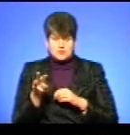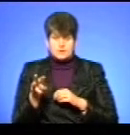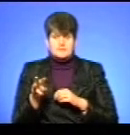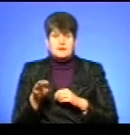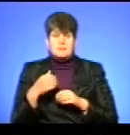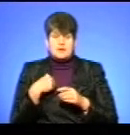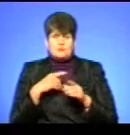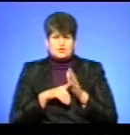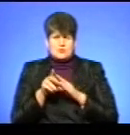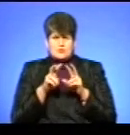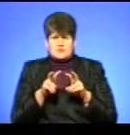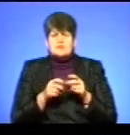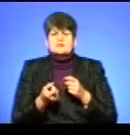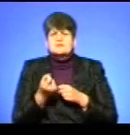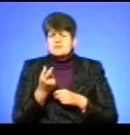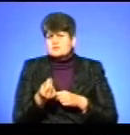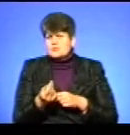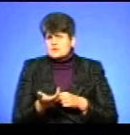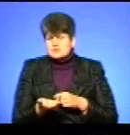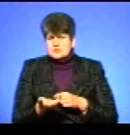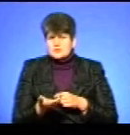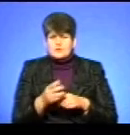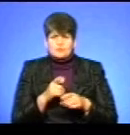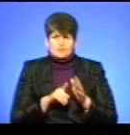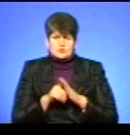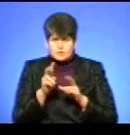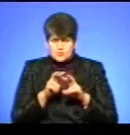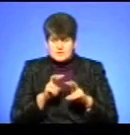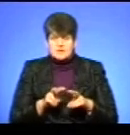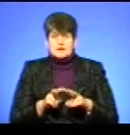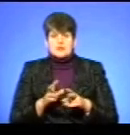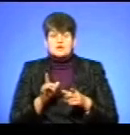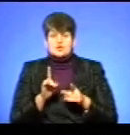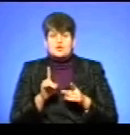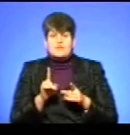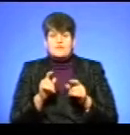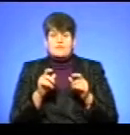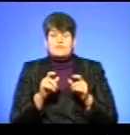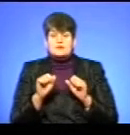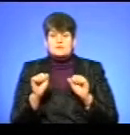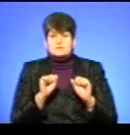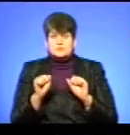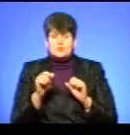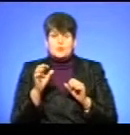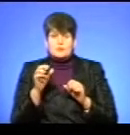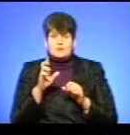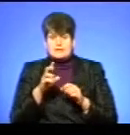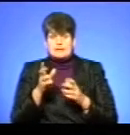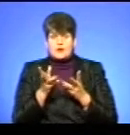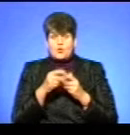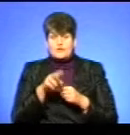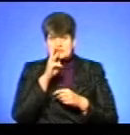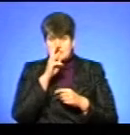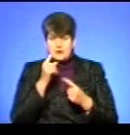ми почали розбиратися, звідки ж ці гроші виникають. І почали собі розбиратися, щоб ви розуміли, що апарат облавтодору нараховує собі заробітні